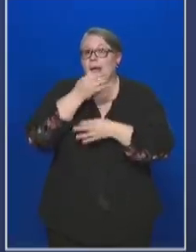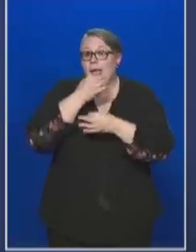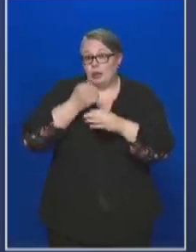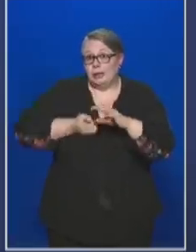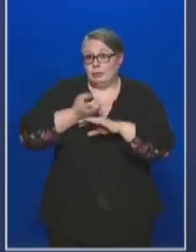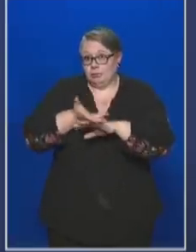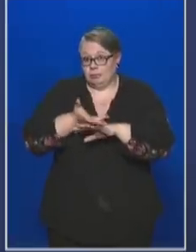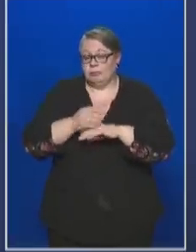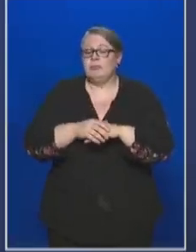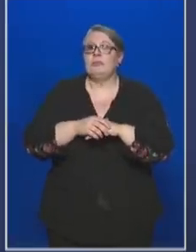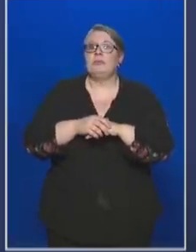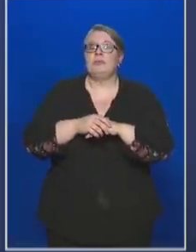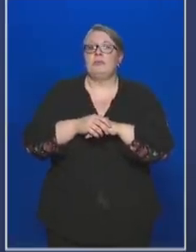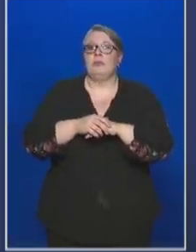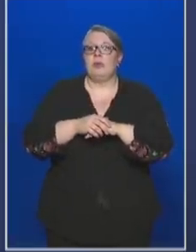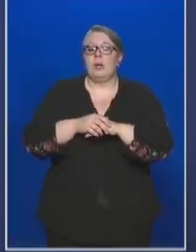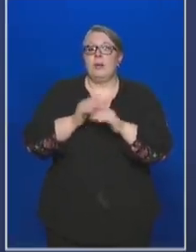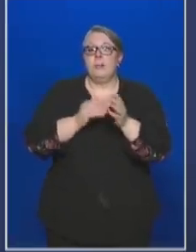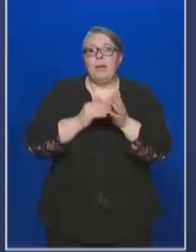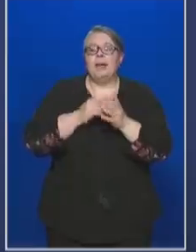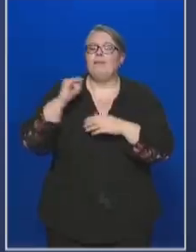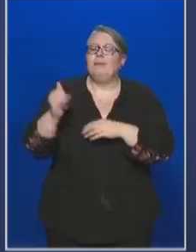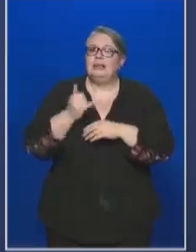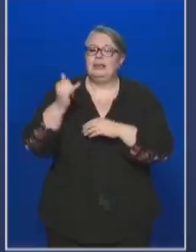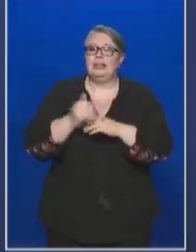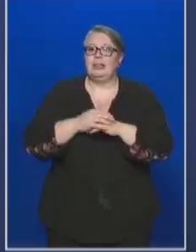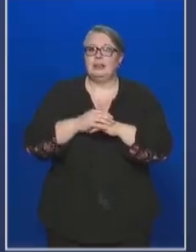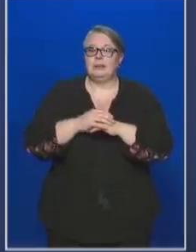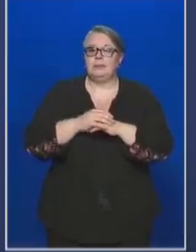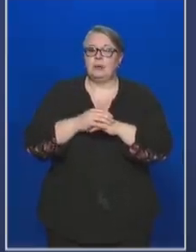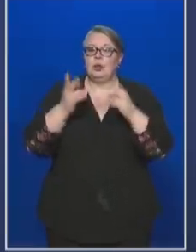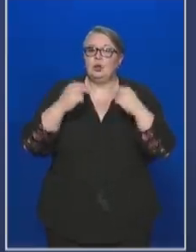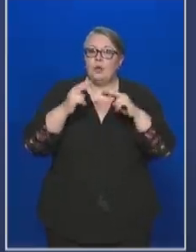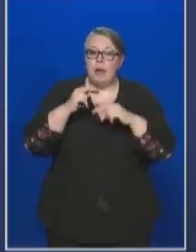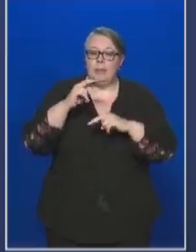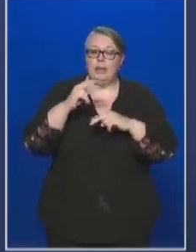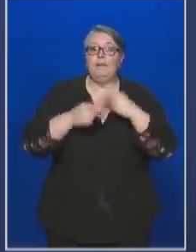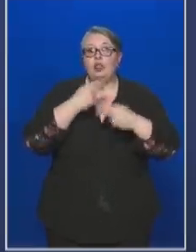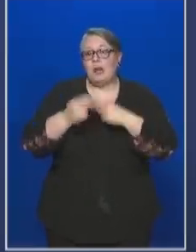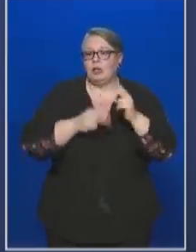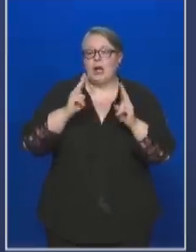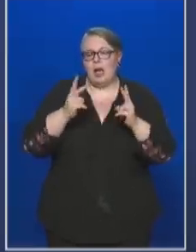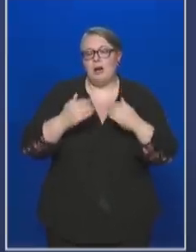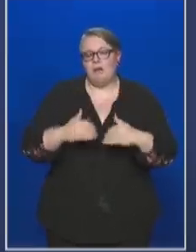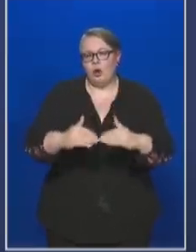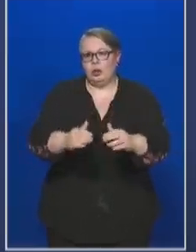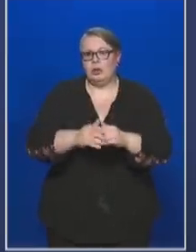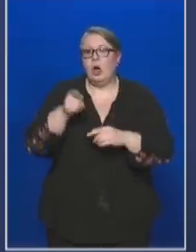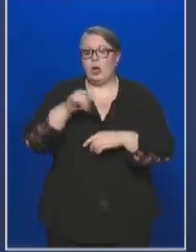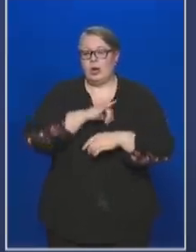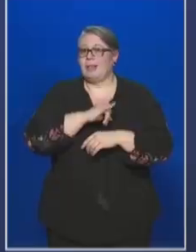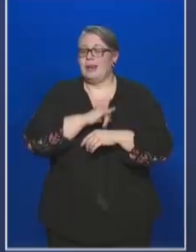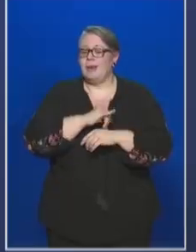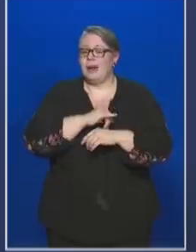generálódnak ezek a kérdések, tehát még mindig további vizsgálatot kell folytatnunk annak